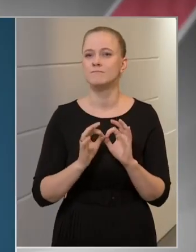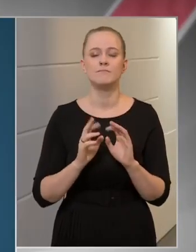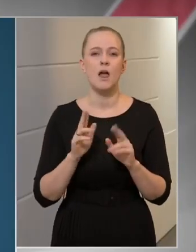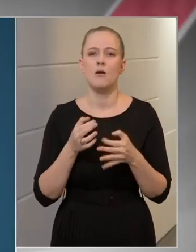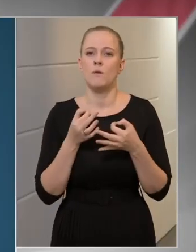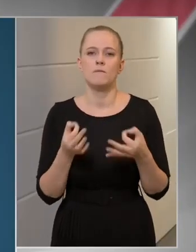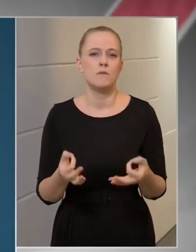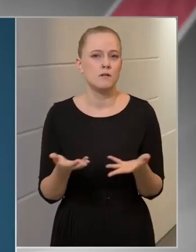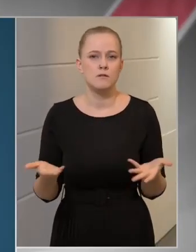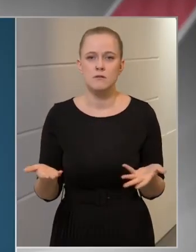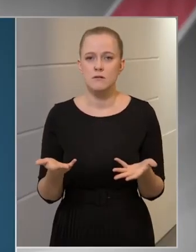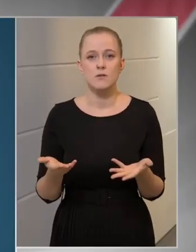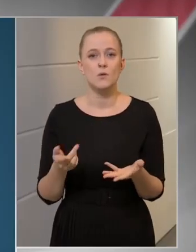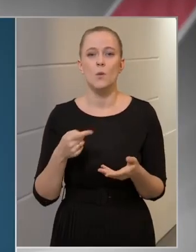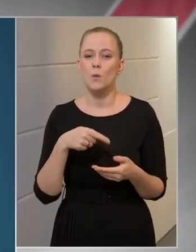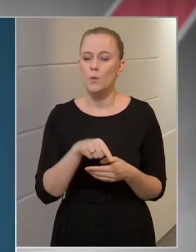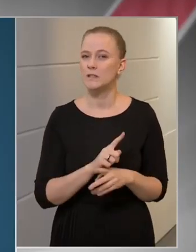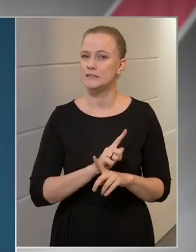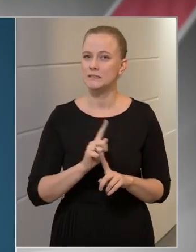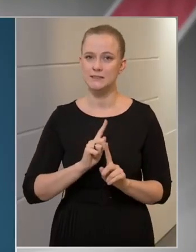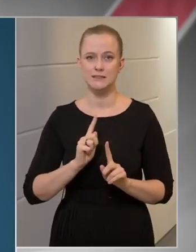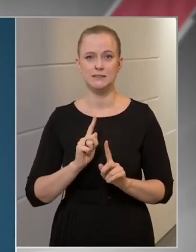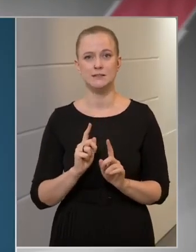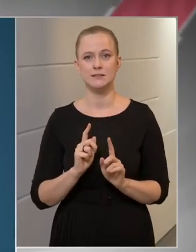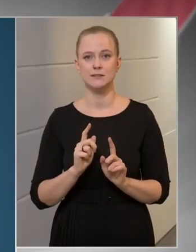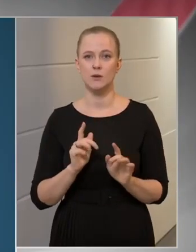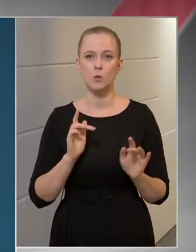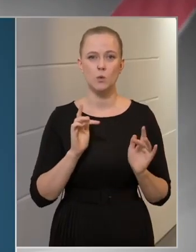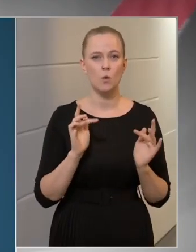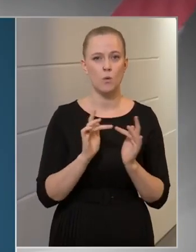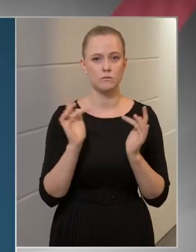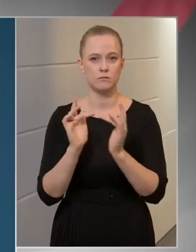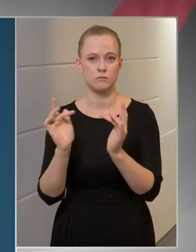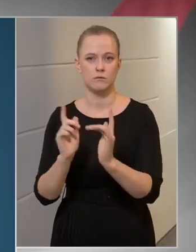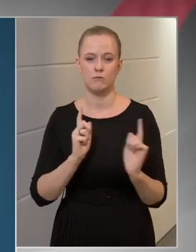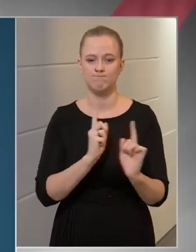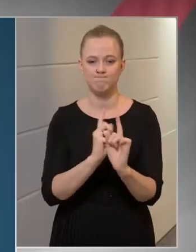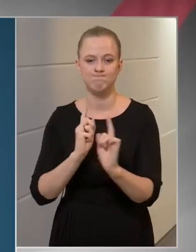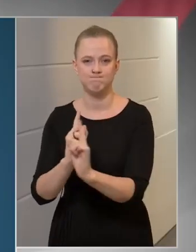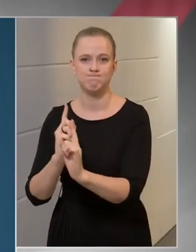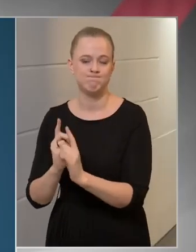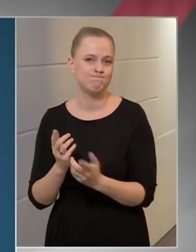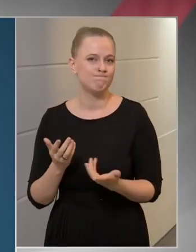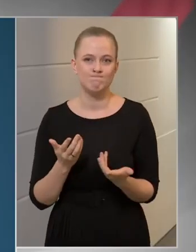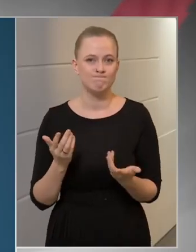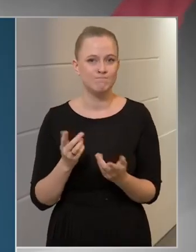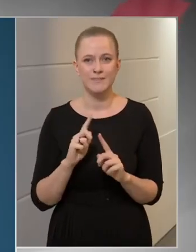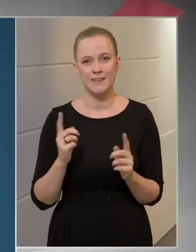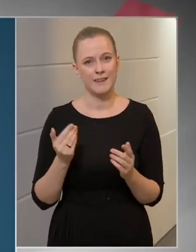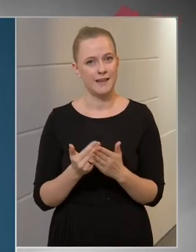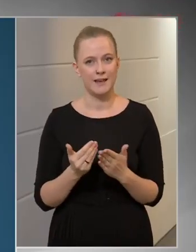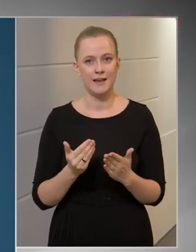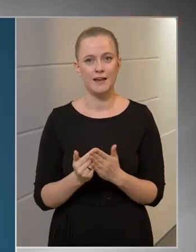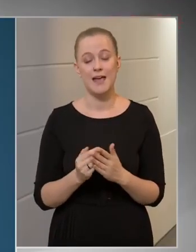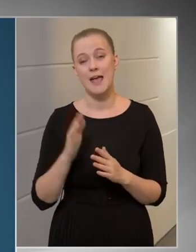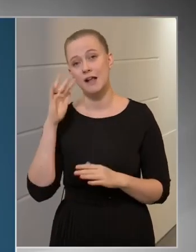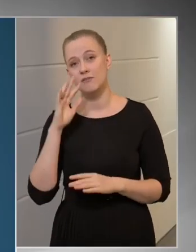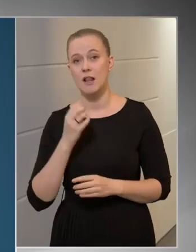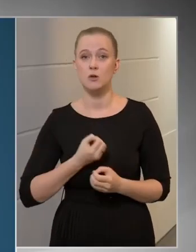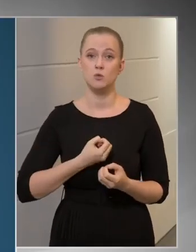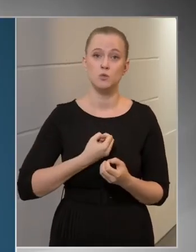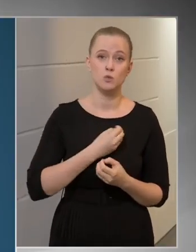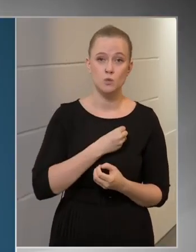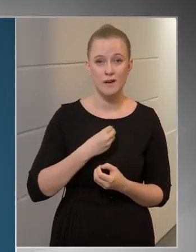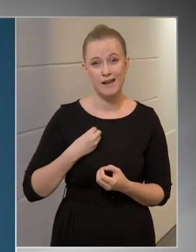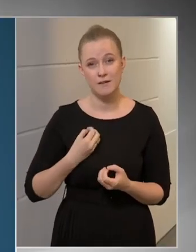ne legyenek kitéve kontaktusoknak olyan elvileg, tünetmentes,